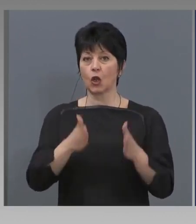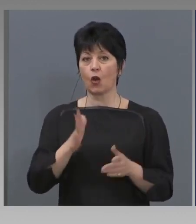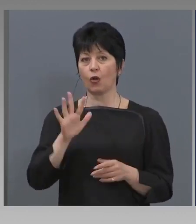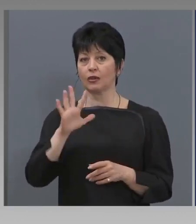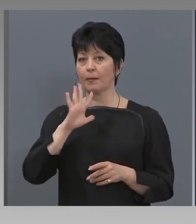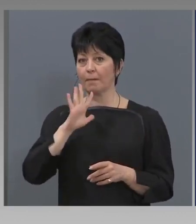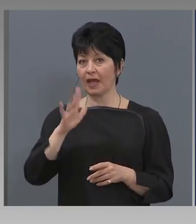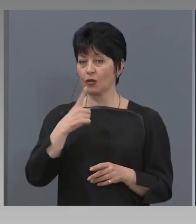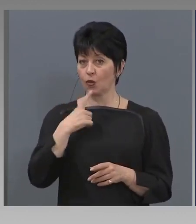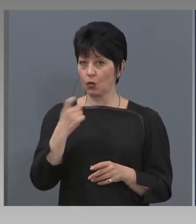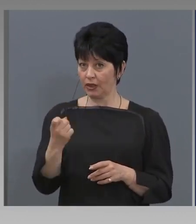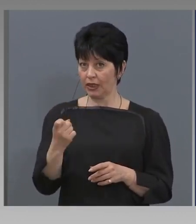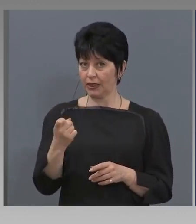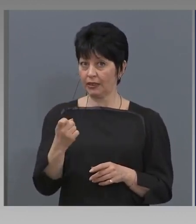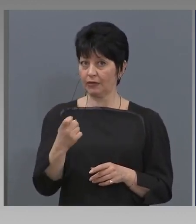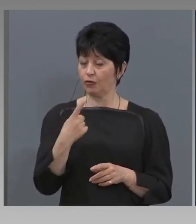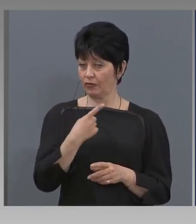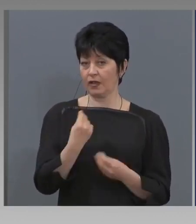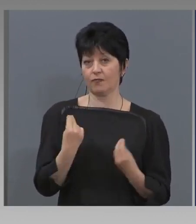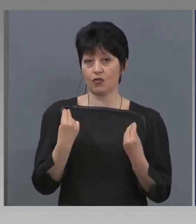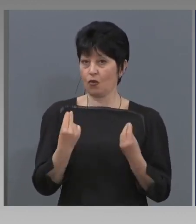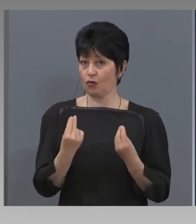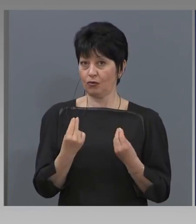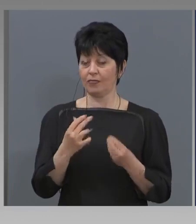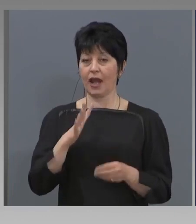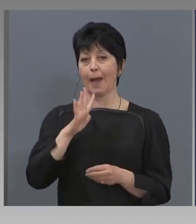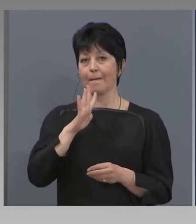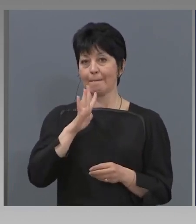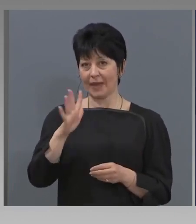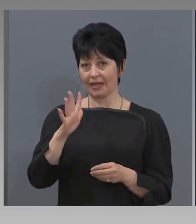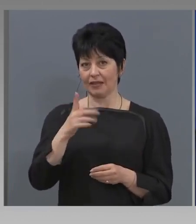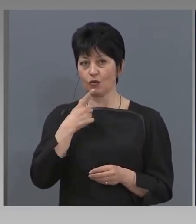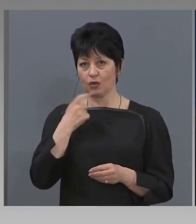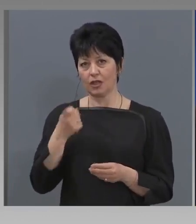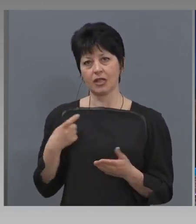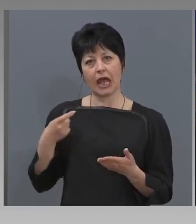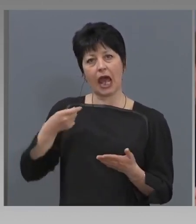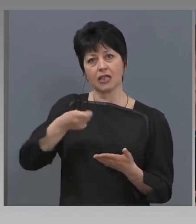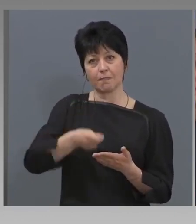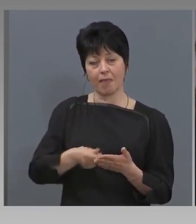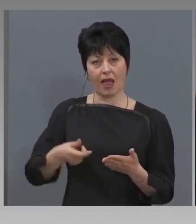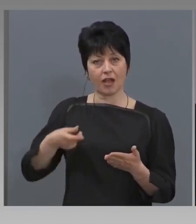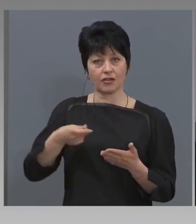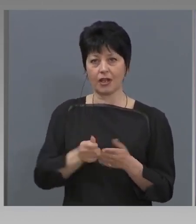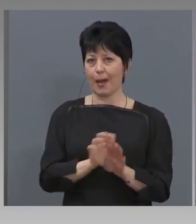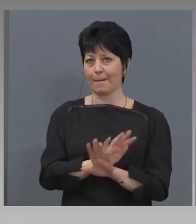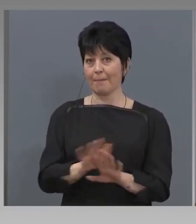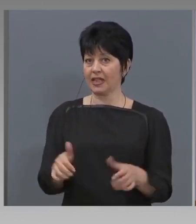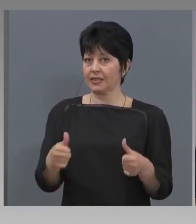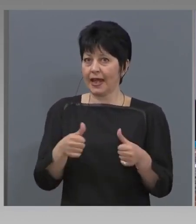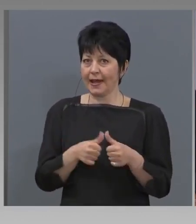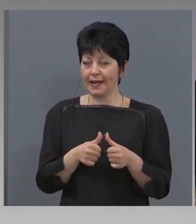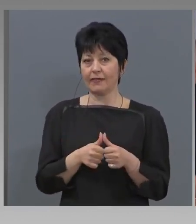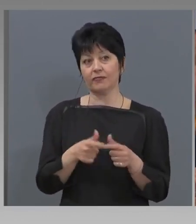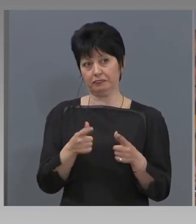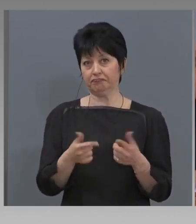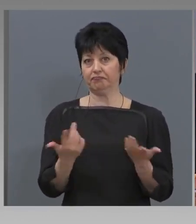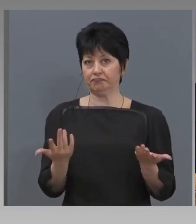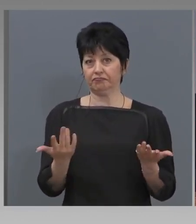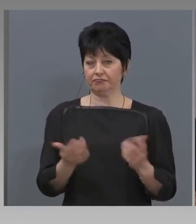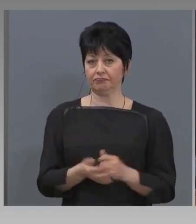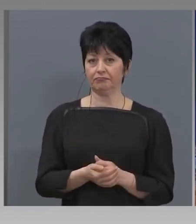условия. Пет години да ги изплаща. Безлихва. Все пак това са инструменти.